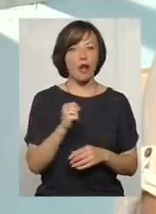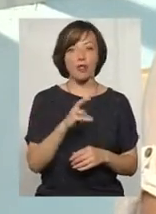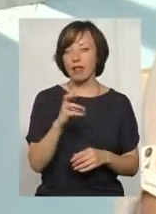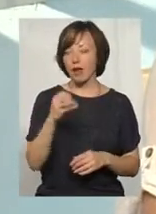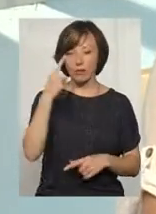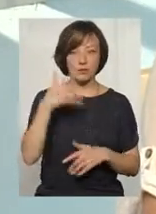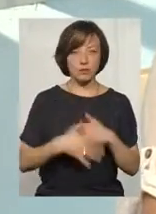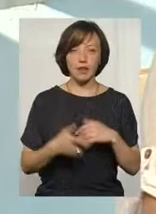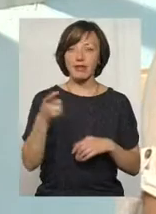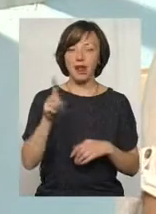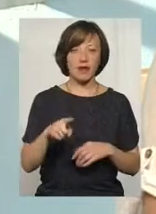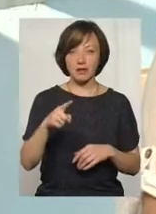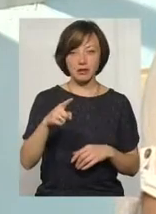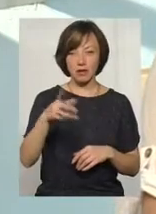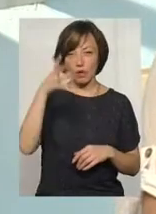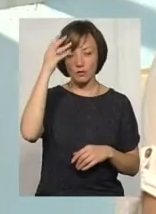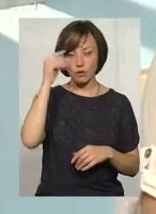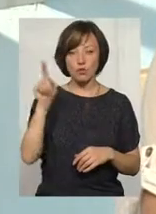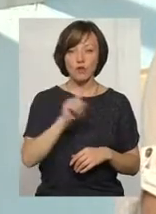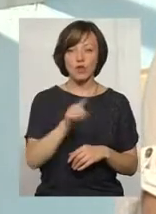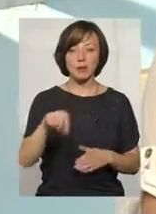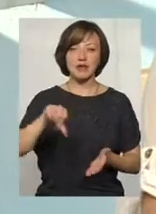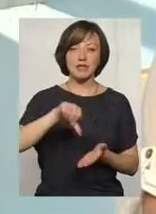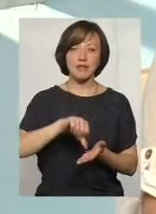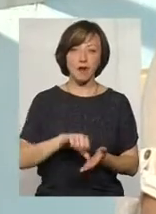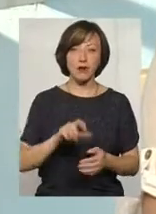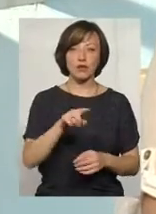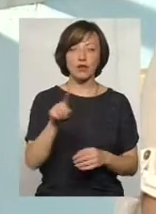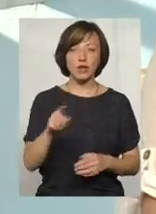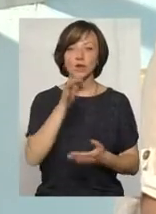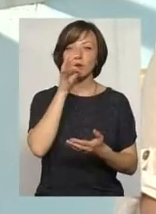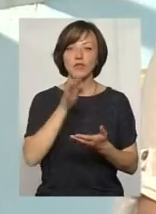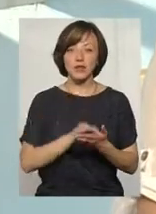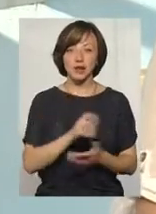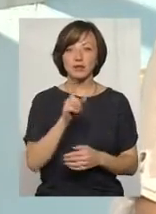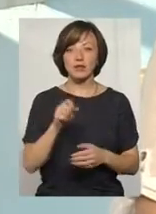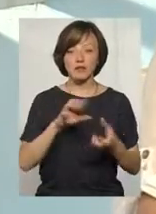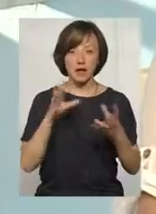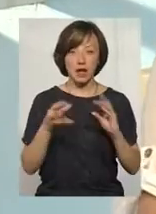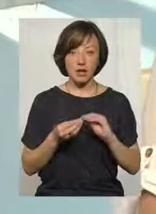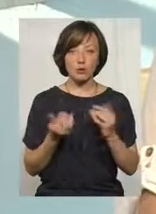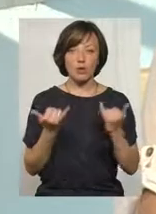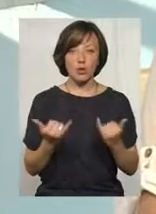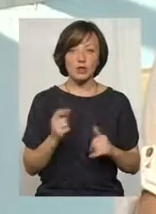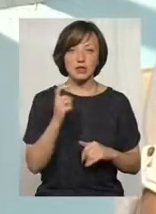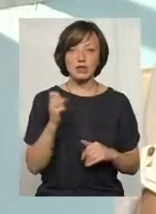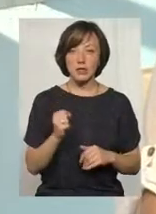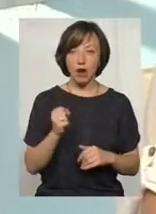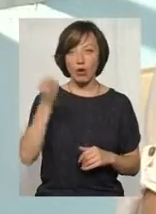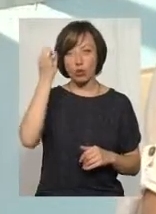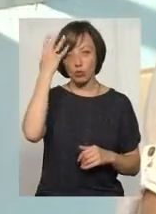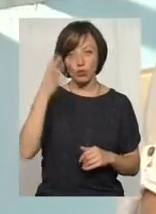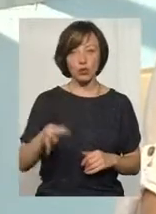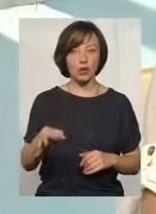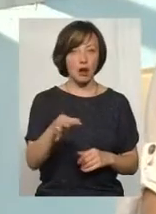розуміють, навіть не усвідомлюють, що вони представляють і що вони відповідають взагалі, скажімо, сьогодні за ту ж таки культуру